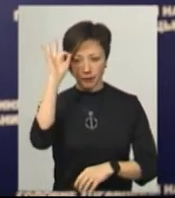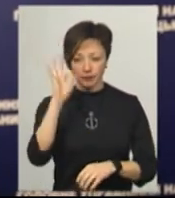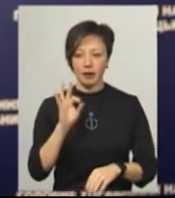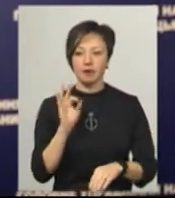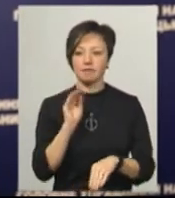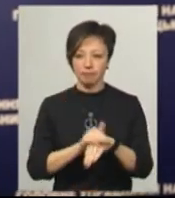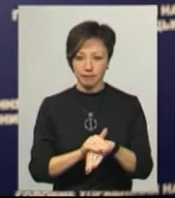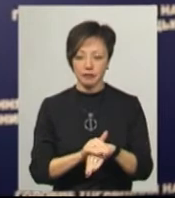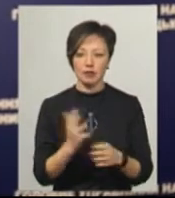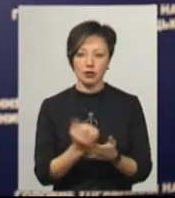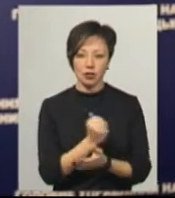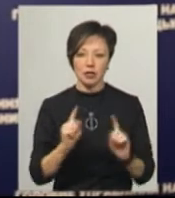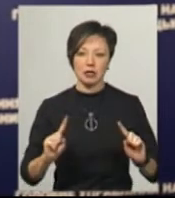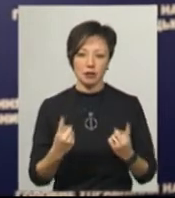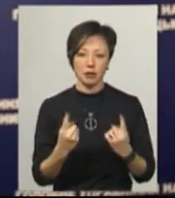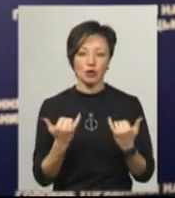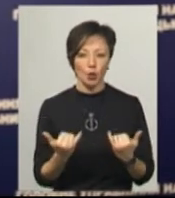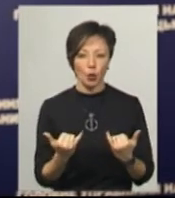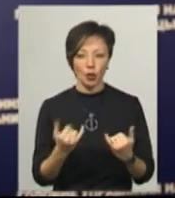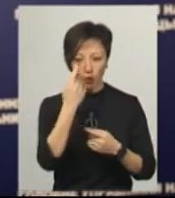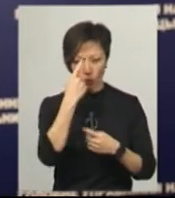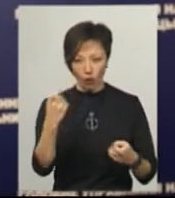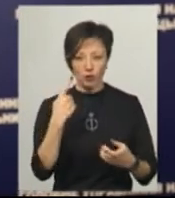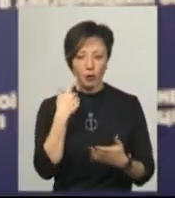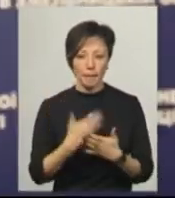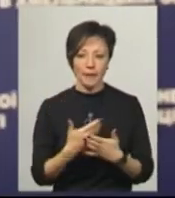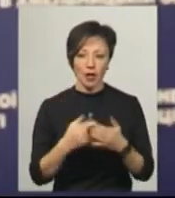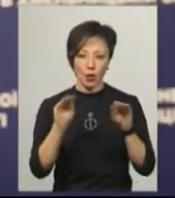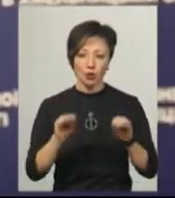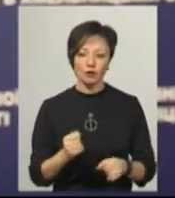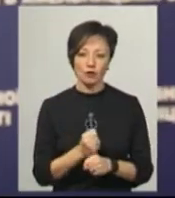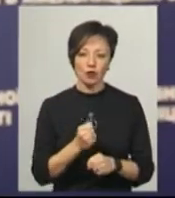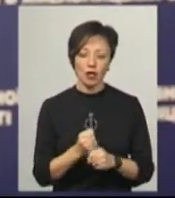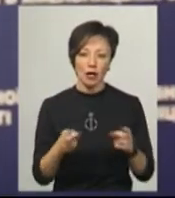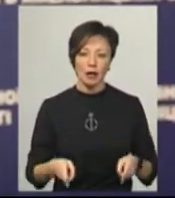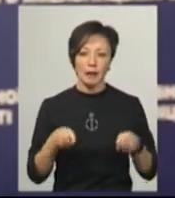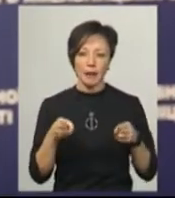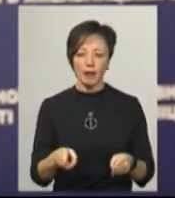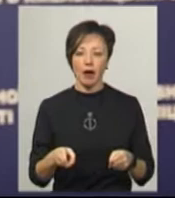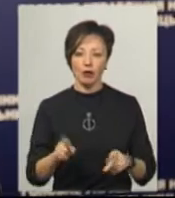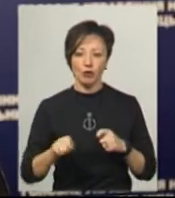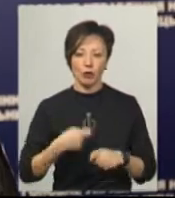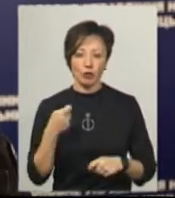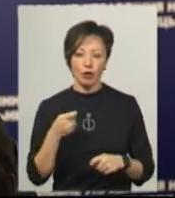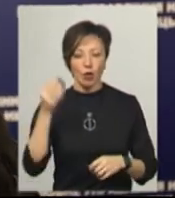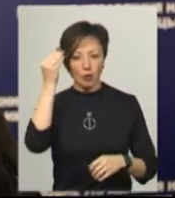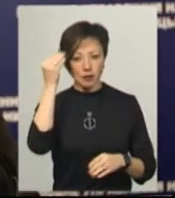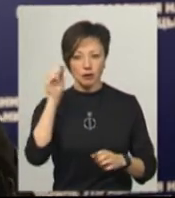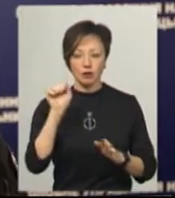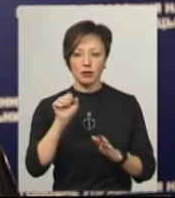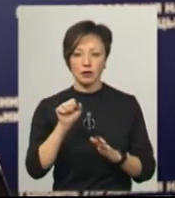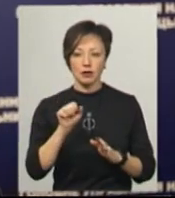останнього та затримали його. Сьогодні йому оголошено підозру у чиненні кримінального правопорушення. Умисне